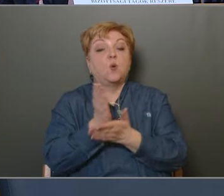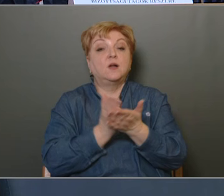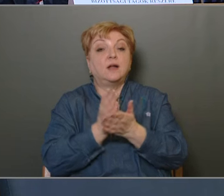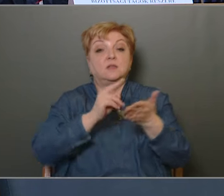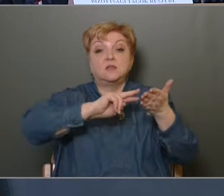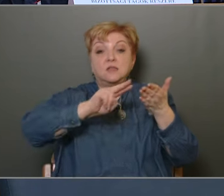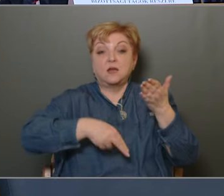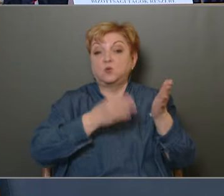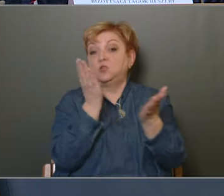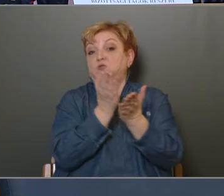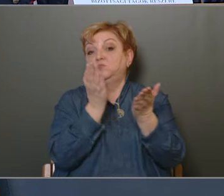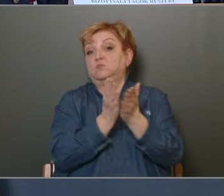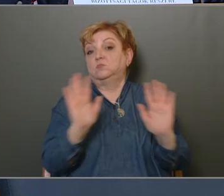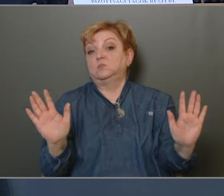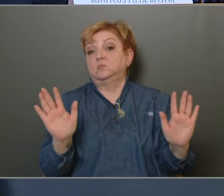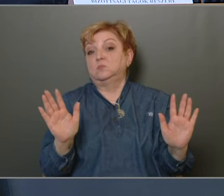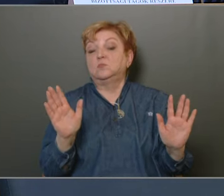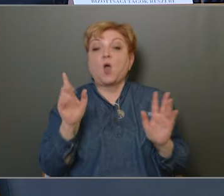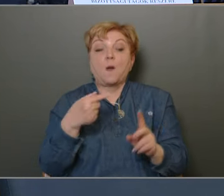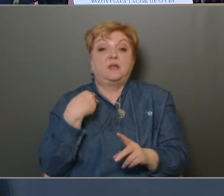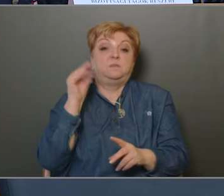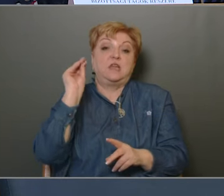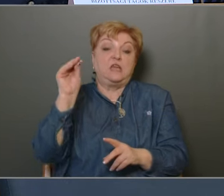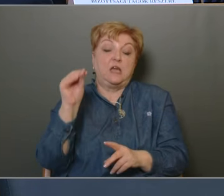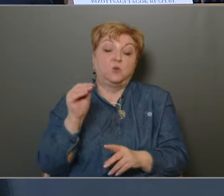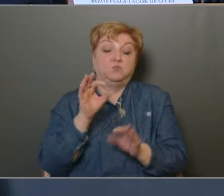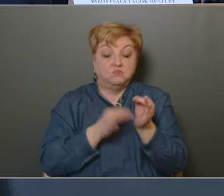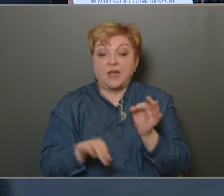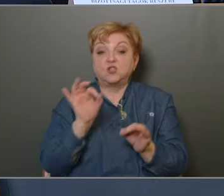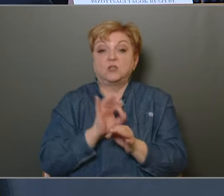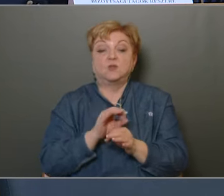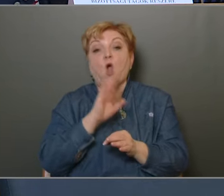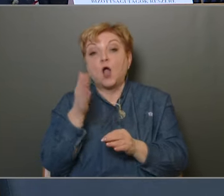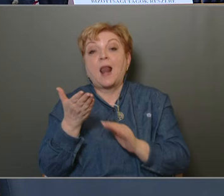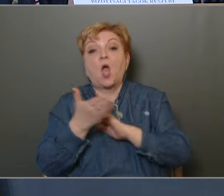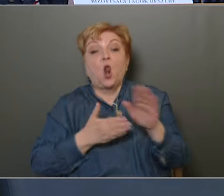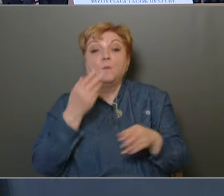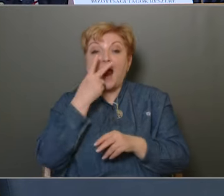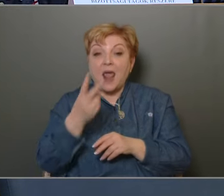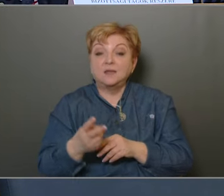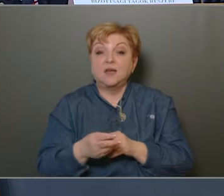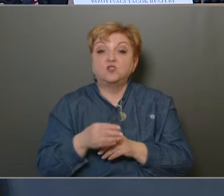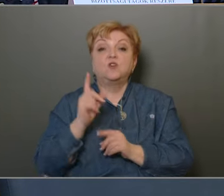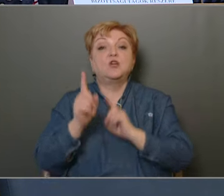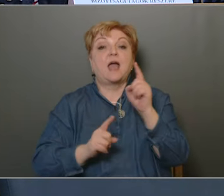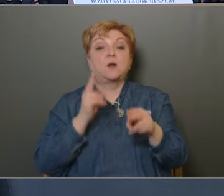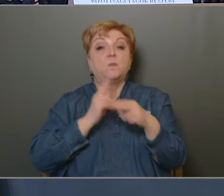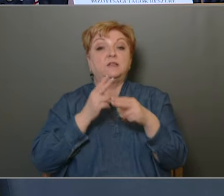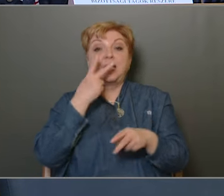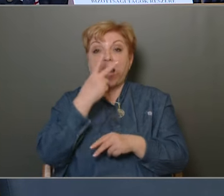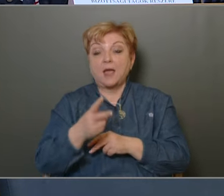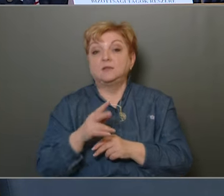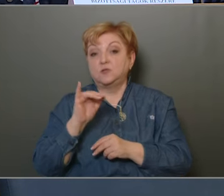szerződésben foglaltaknak. Amit mi ígérünk, teljesítettük, akár az alapellátás vagy a járvetegellátás